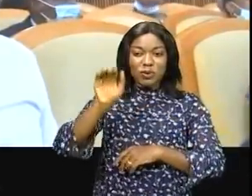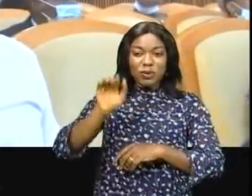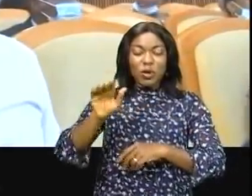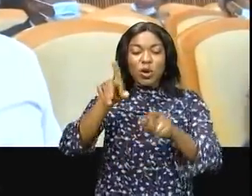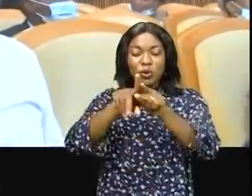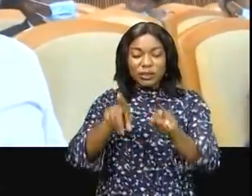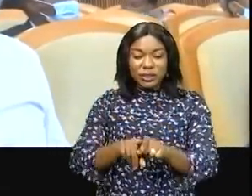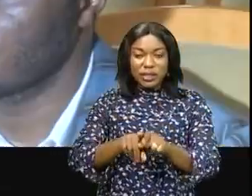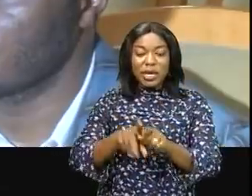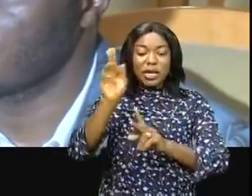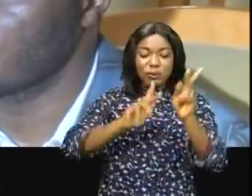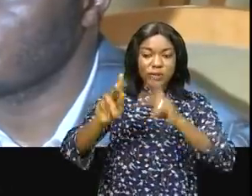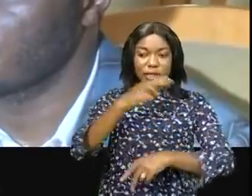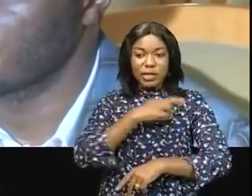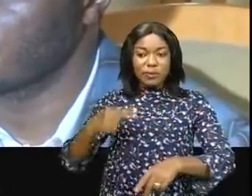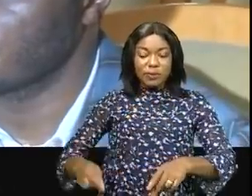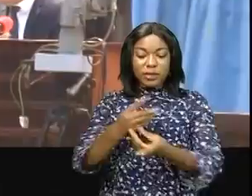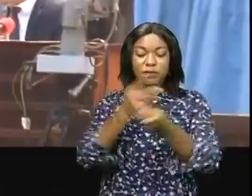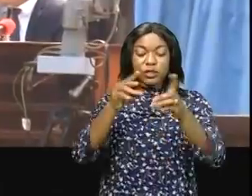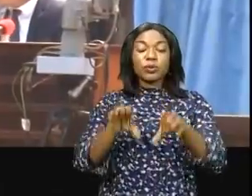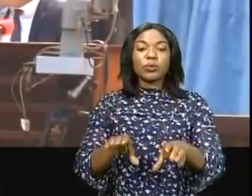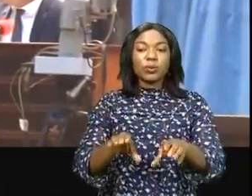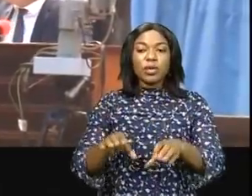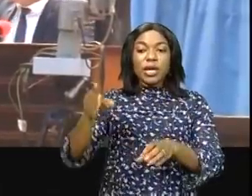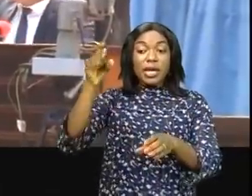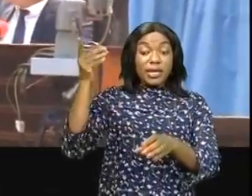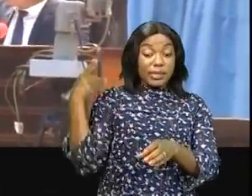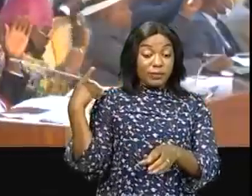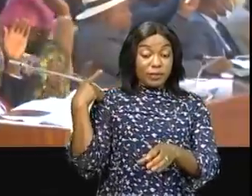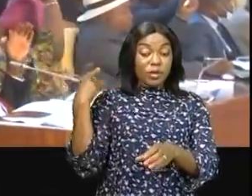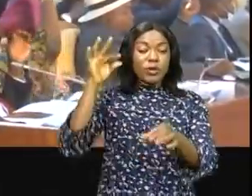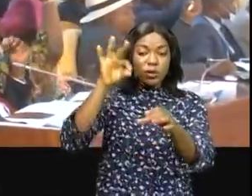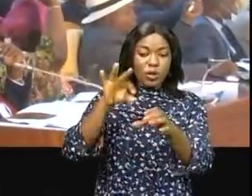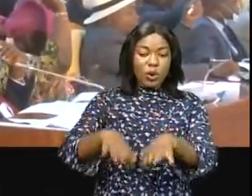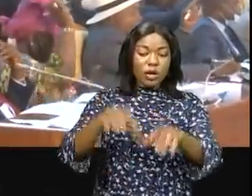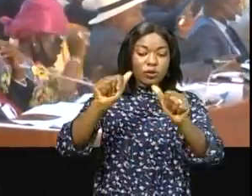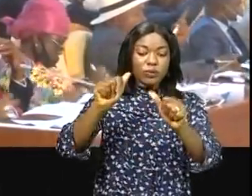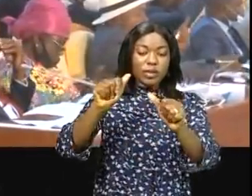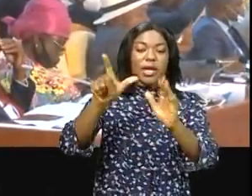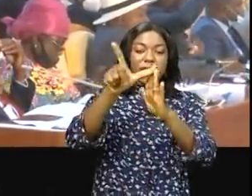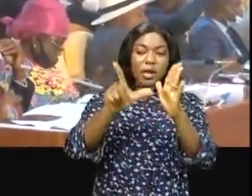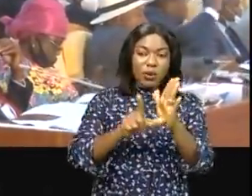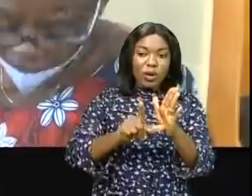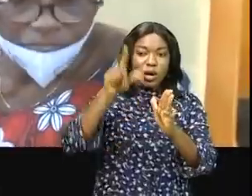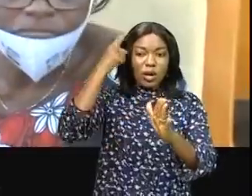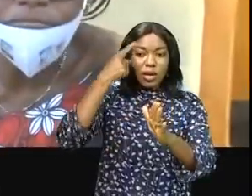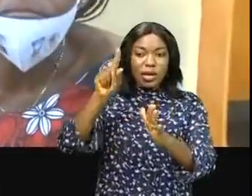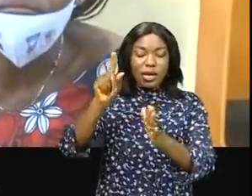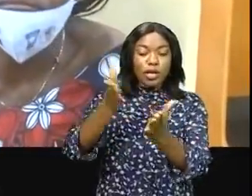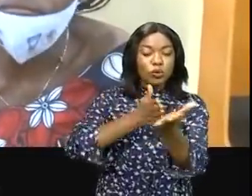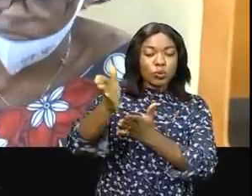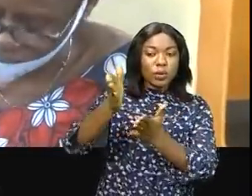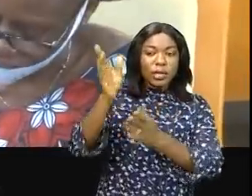de la République démocratique du Congo. Les élus du peuple ont adopté la loi reconnaissant les droits des peuples autochtones